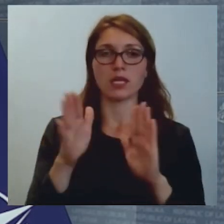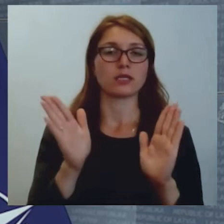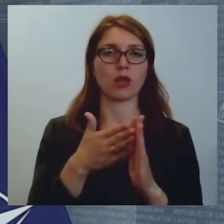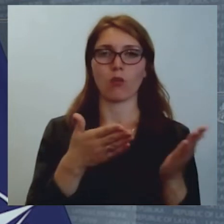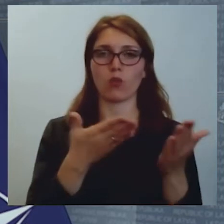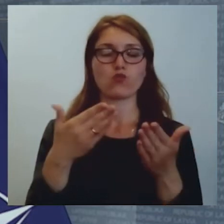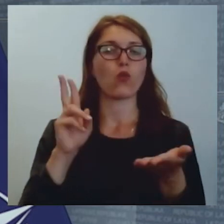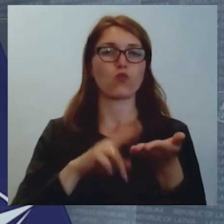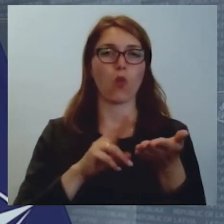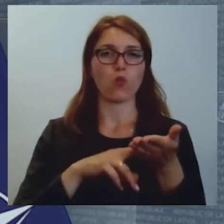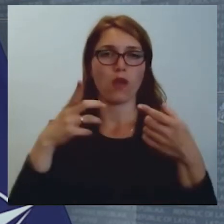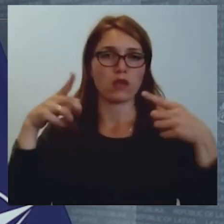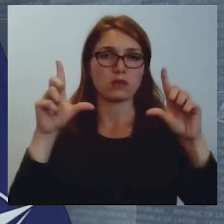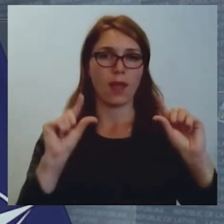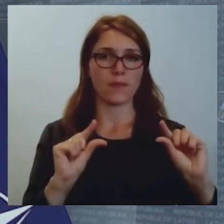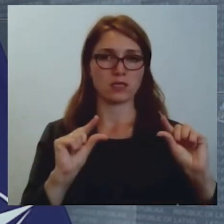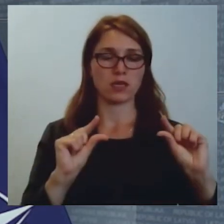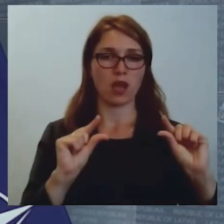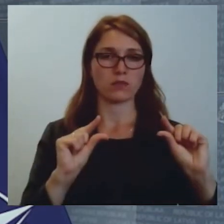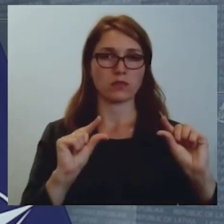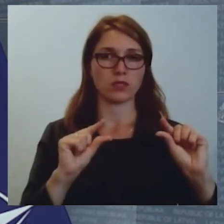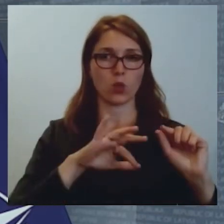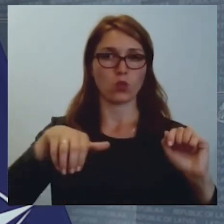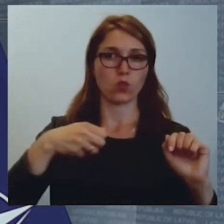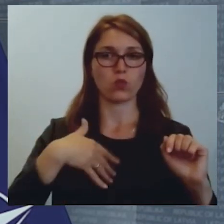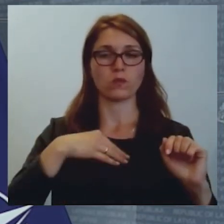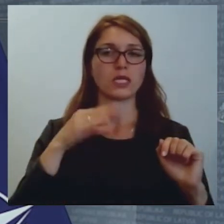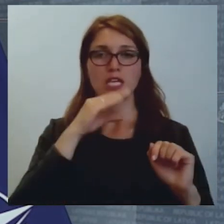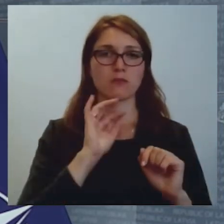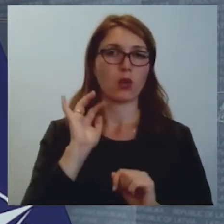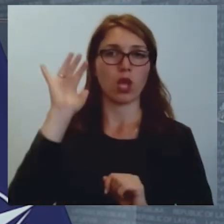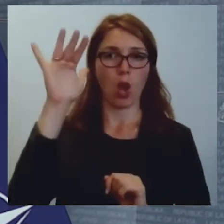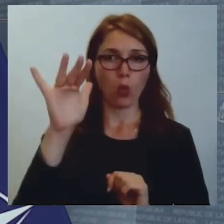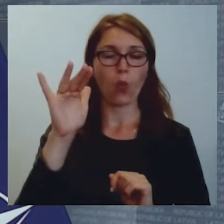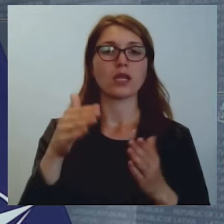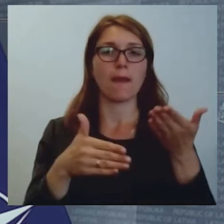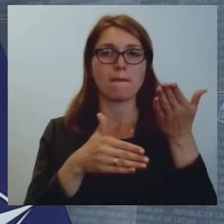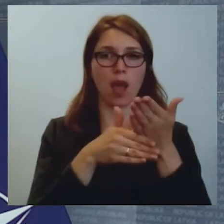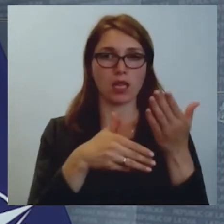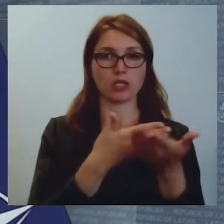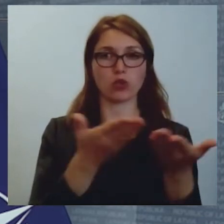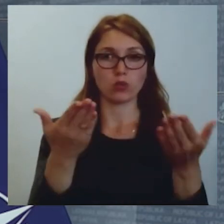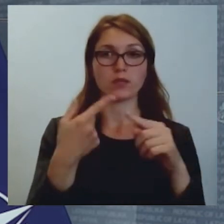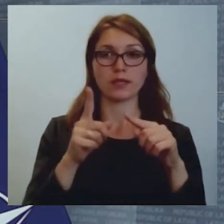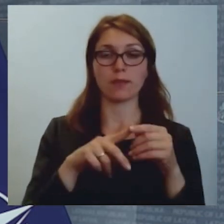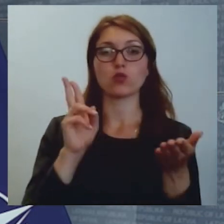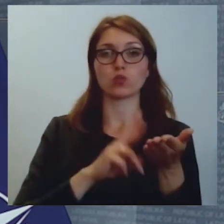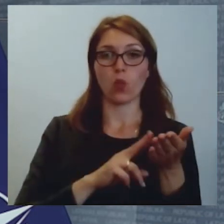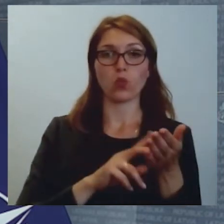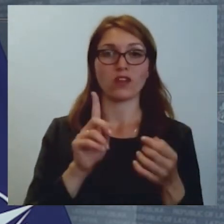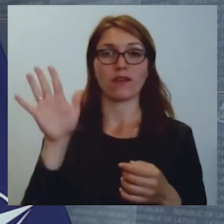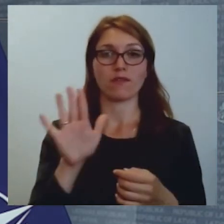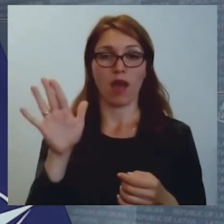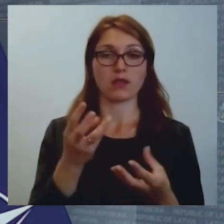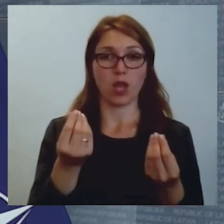nodokļa samazinājums laupa mums iespējas nākotnē palīdzēt, jo nodokļa ir mūsu ieņēmumi,